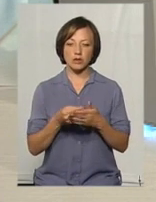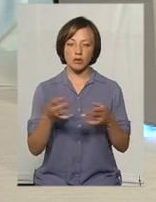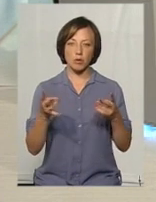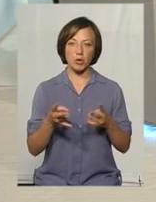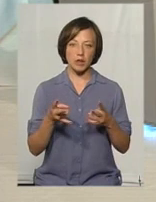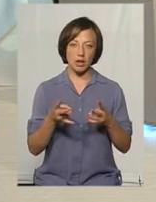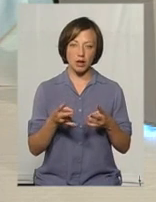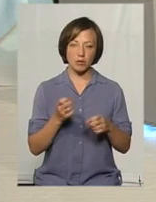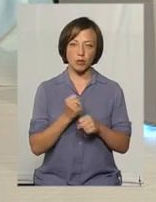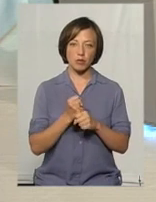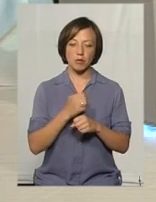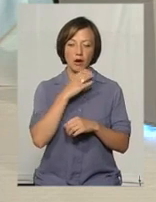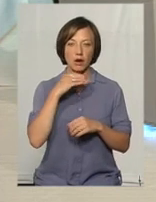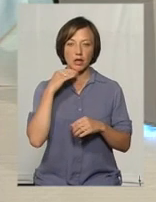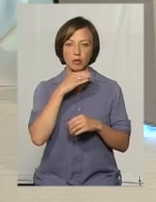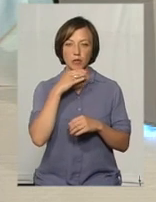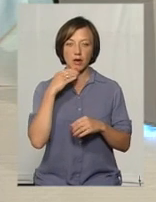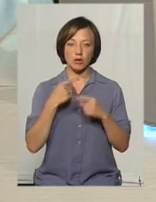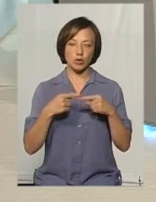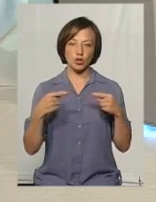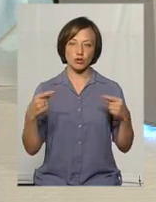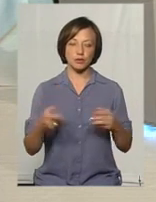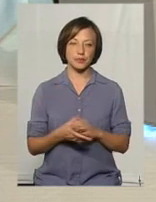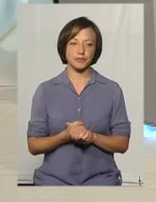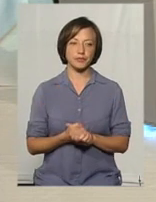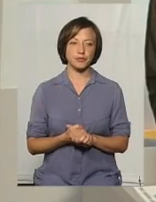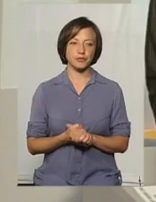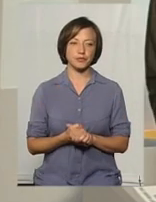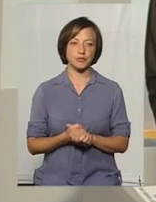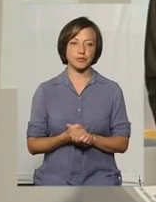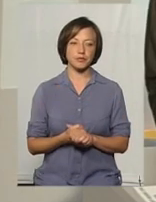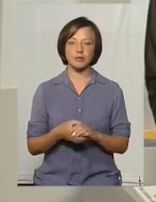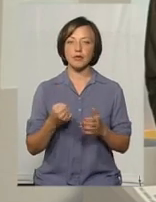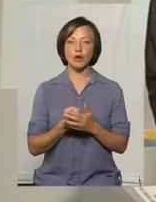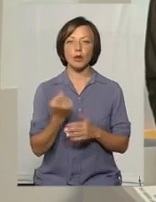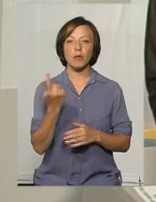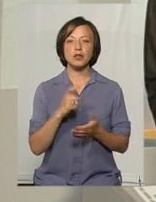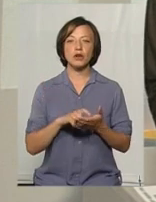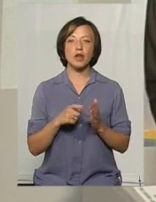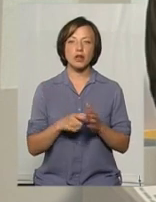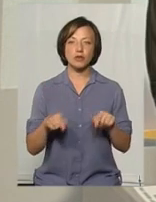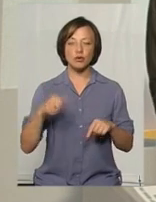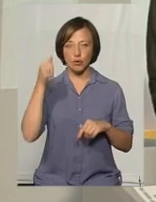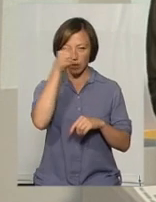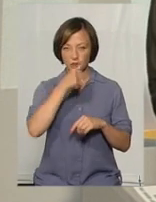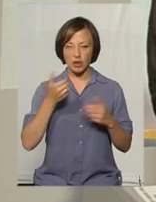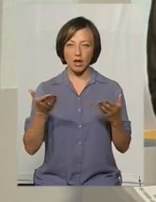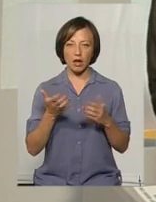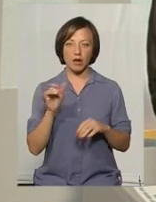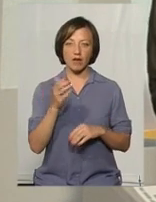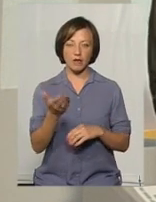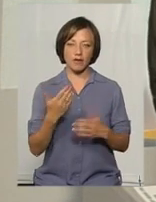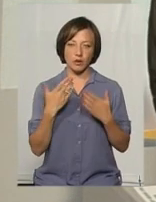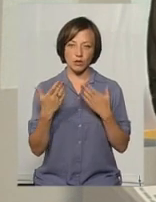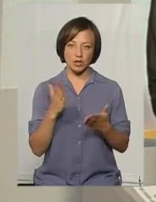здійснюється. І багато-багато іншого. А саме до першокласників цьогорічних, яке ви сьогодні маєте